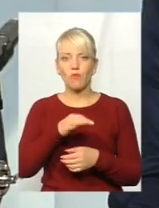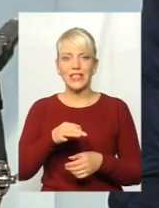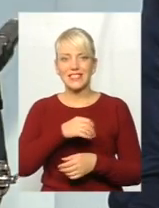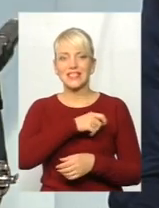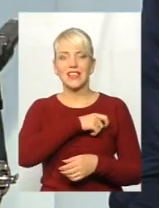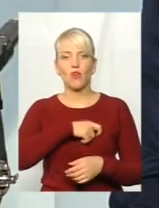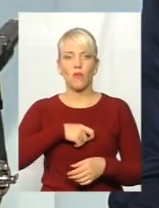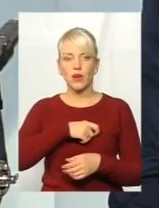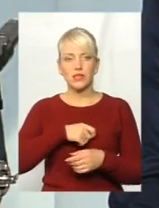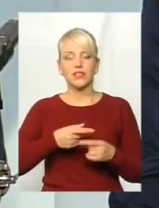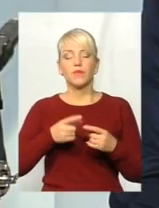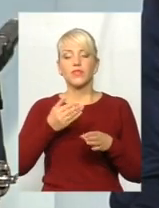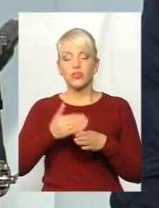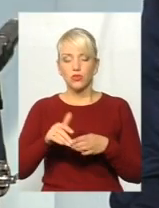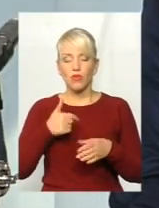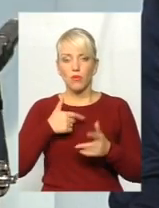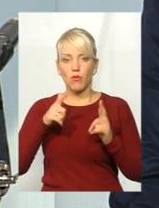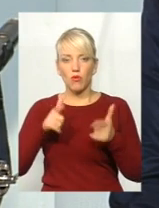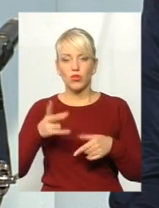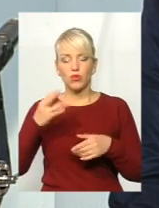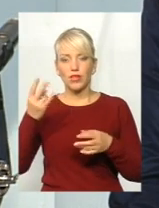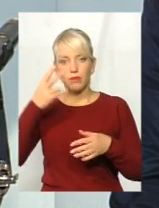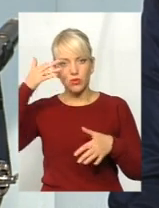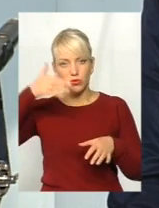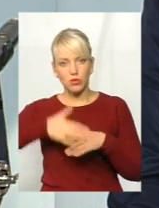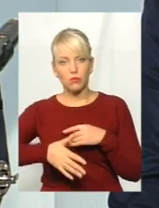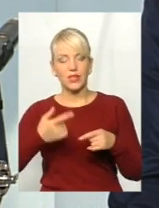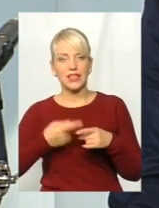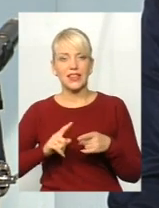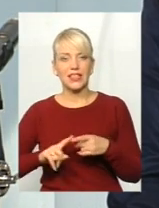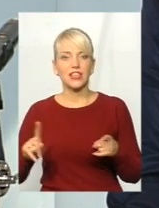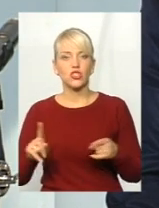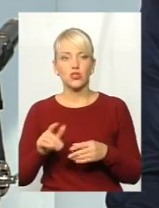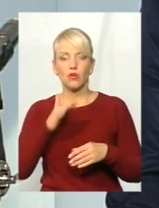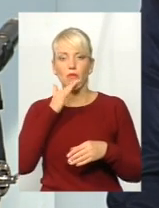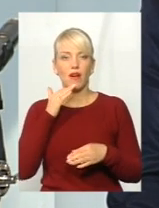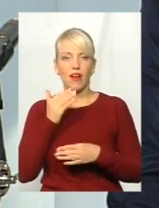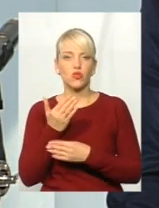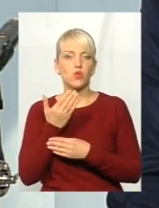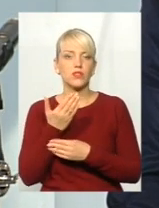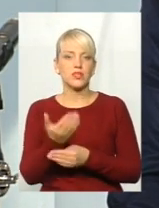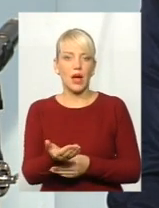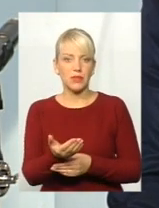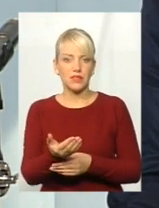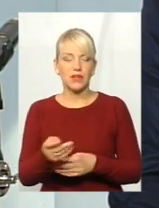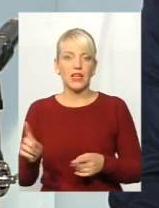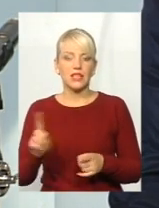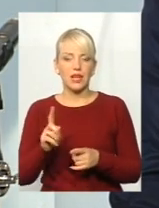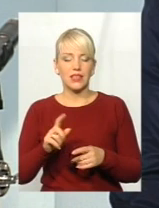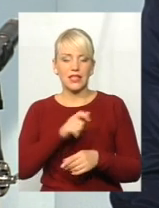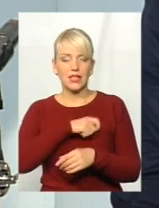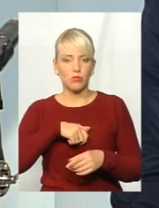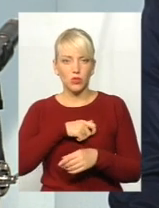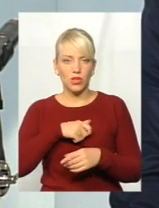погоджуюся, але ми маємо усвідомлювати те, що чимало запитів, які депутати піднімають, вони